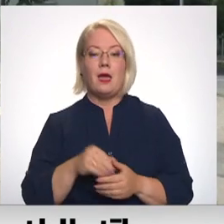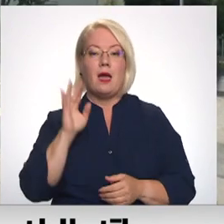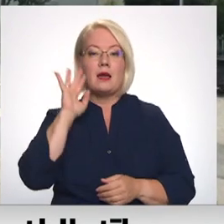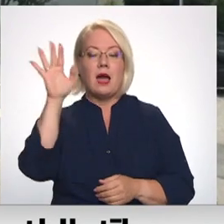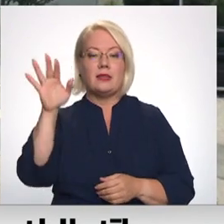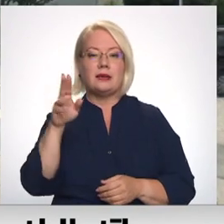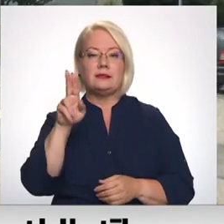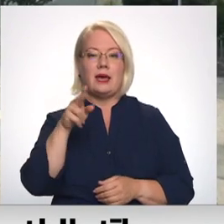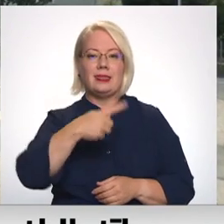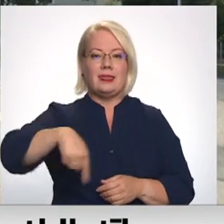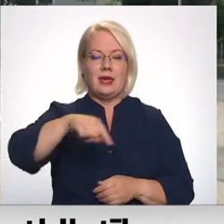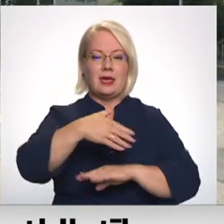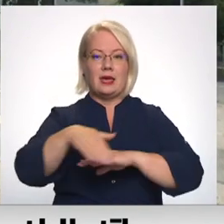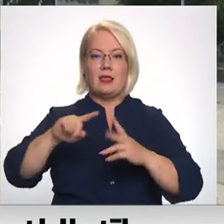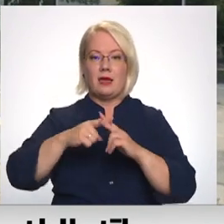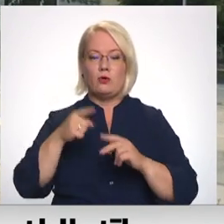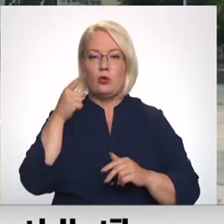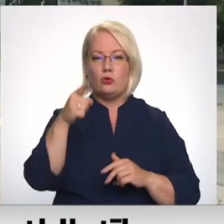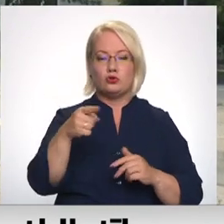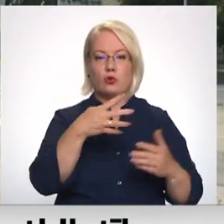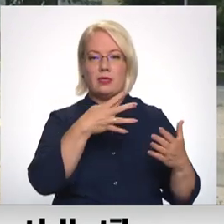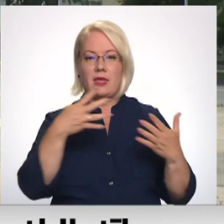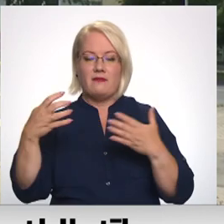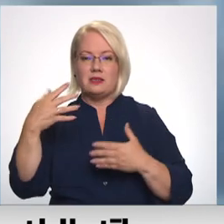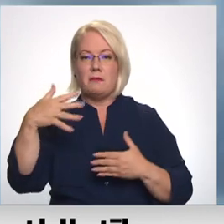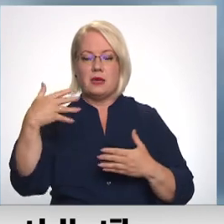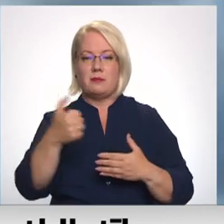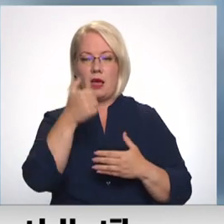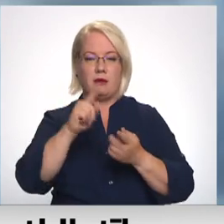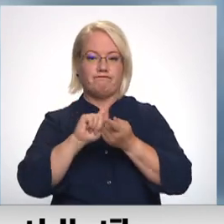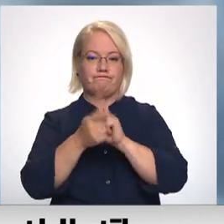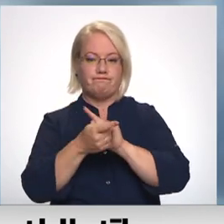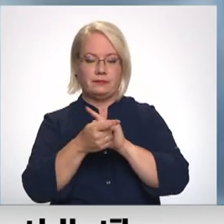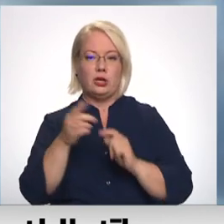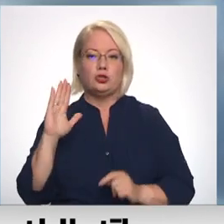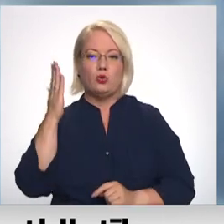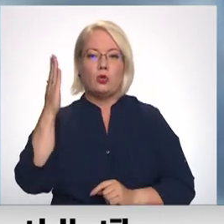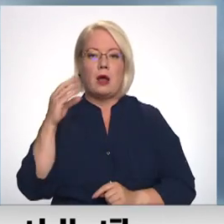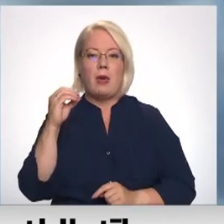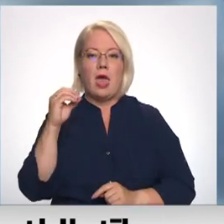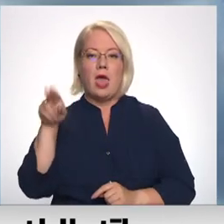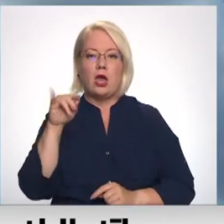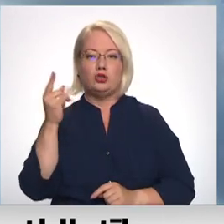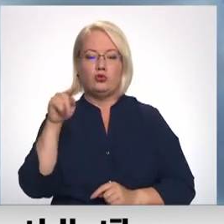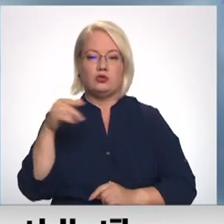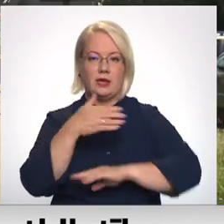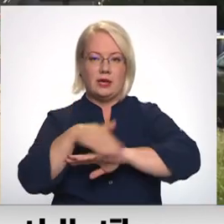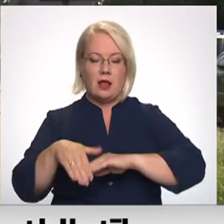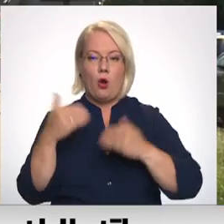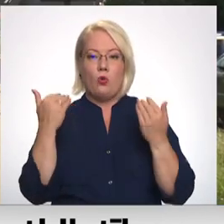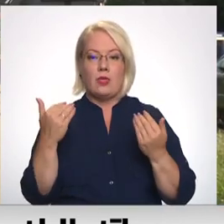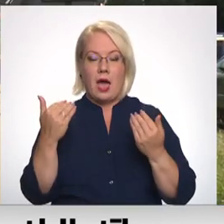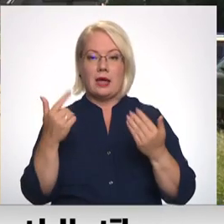dīķa iela Jaukavā kopš 1950. gada pārsaukta par sudraba eģu sielu. Tagad tā ir viena no 78